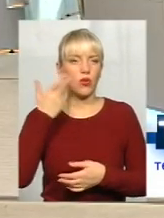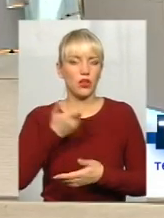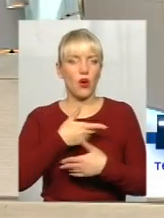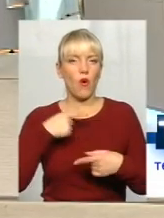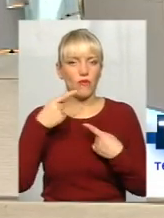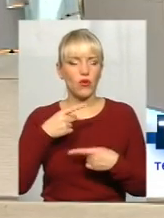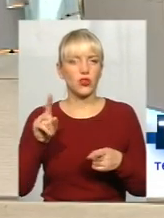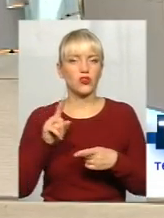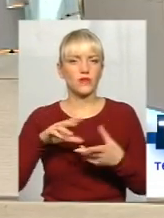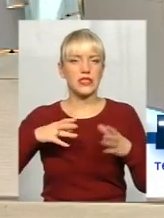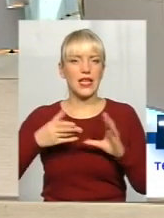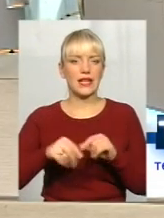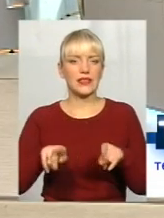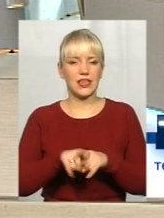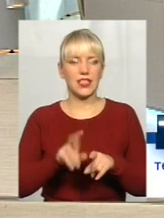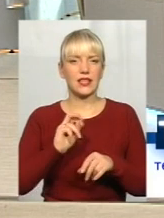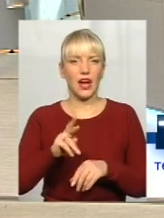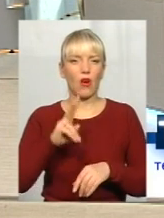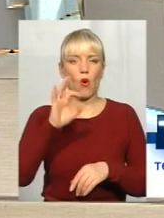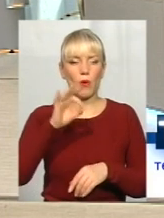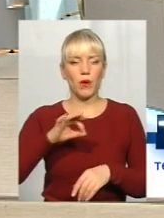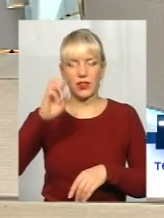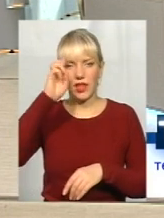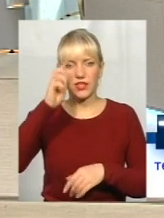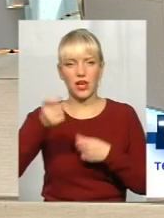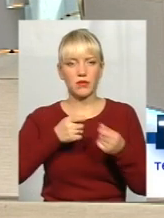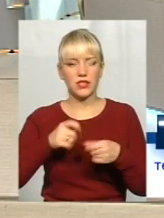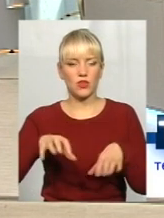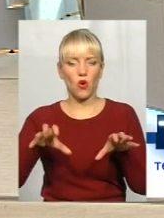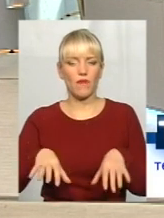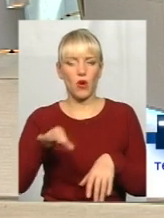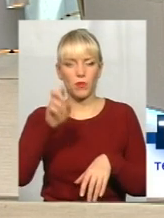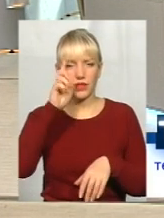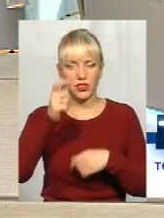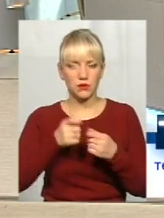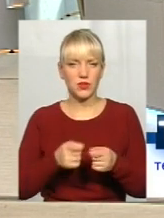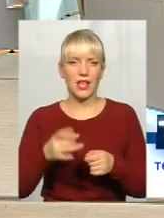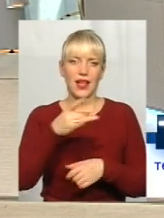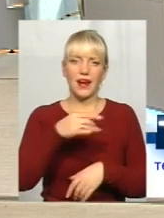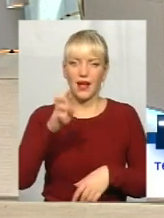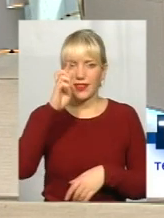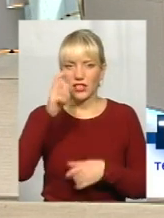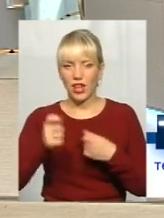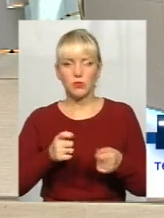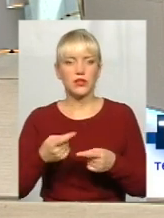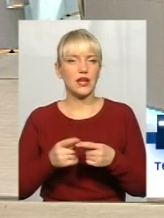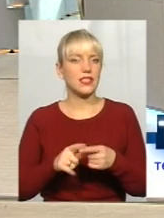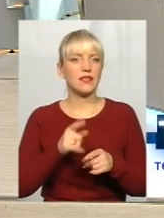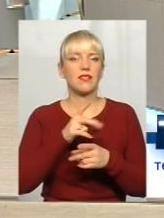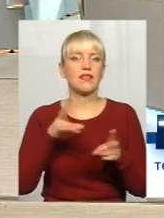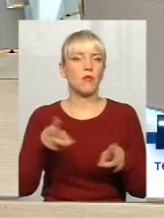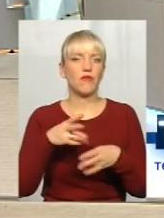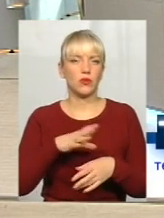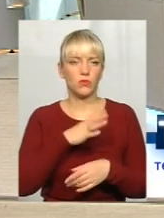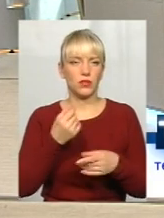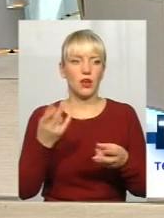що взагалі такі інституції, як облдержадміністрація, голова облдержадміністрації, голова райдержадміністрації, їх, по суті, не повинна бути. Мають бути